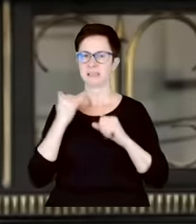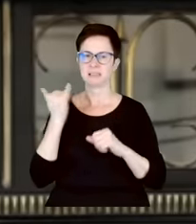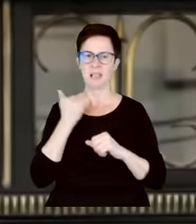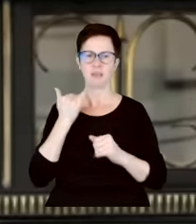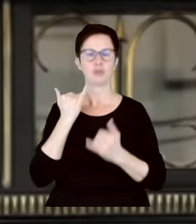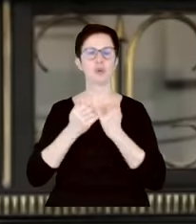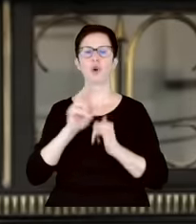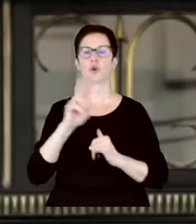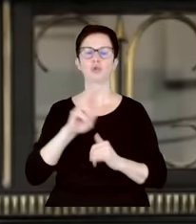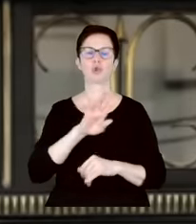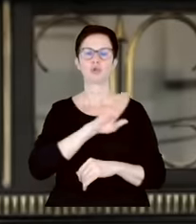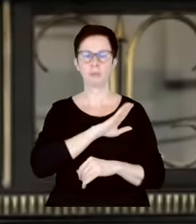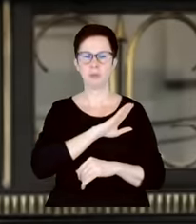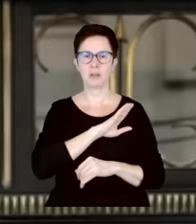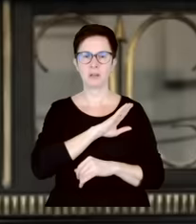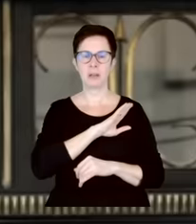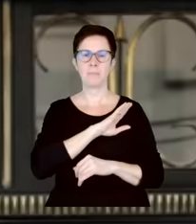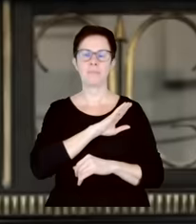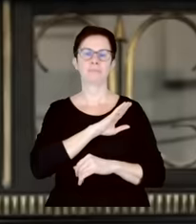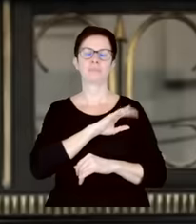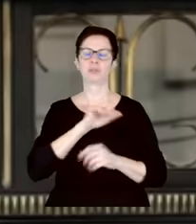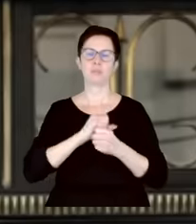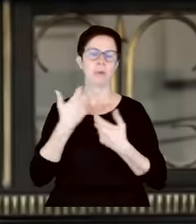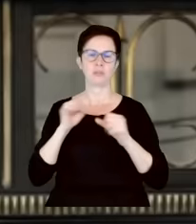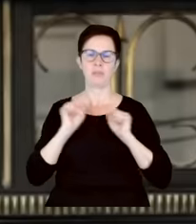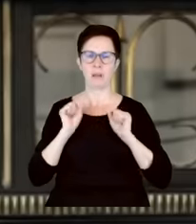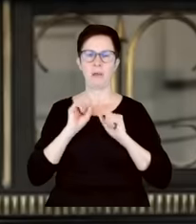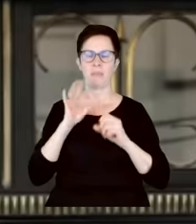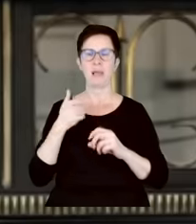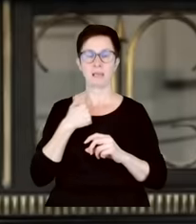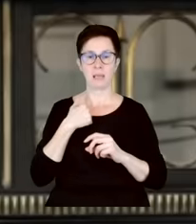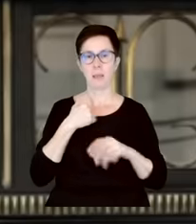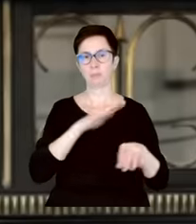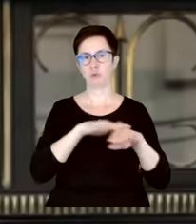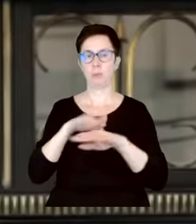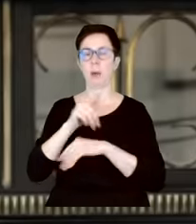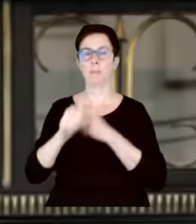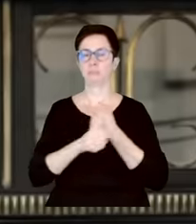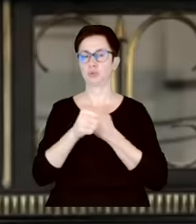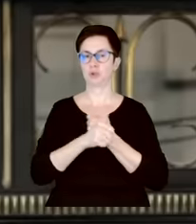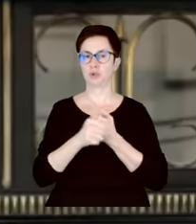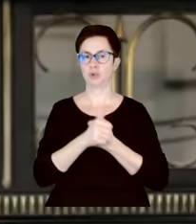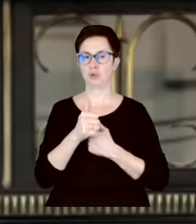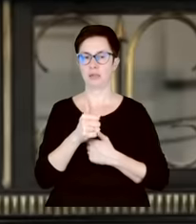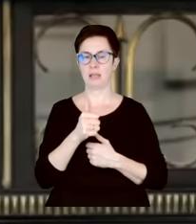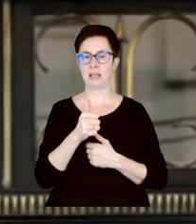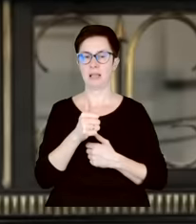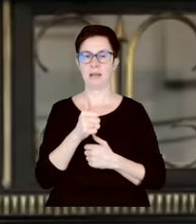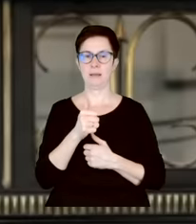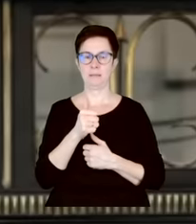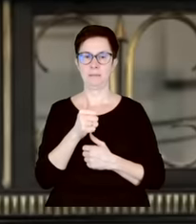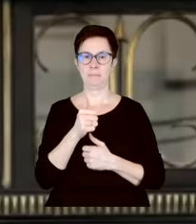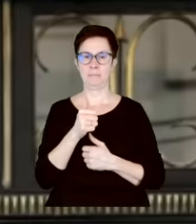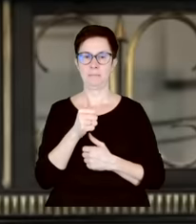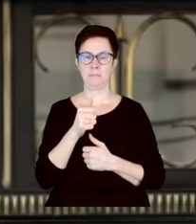śmierdia, zwłaszcza dziecka, jest bardzo dramatyczna, to ja naprawdę przypominam, że przyczyną, przyczyna tej